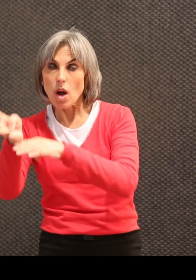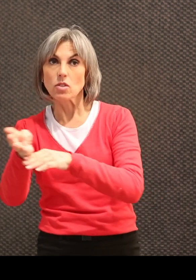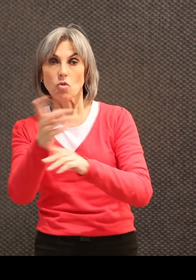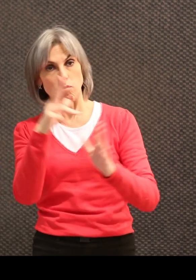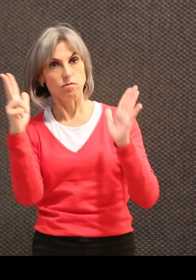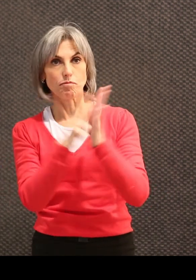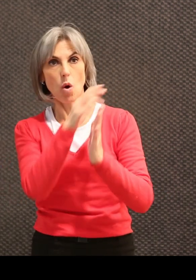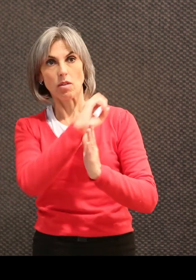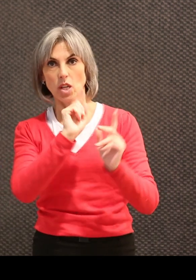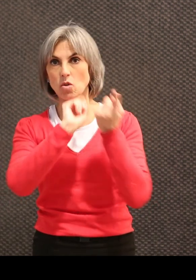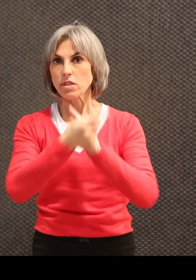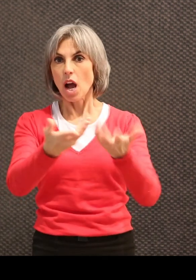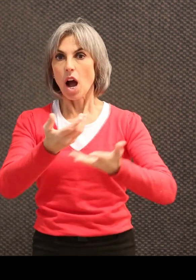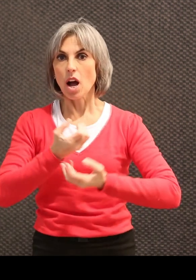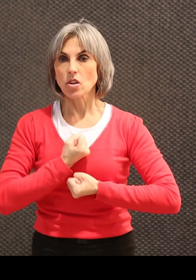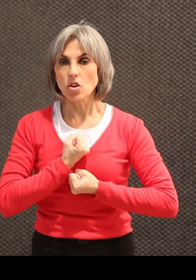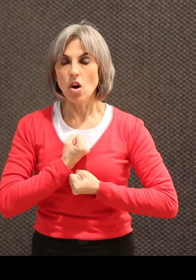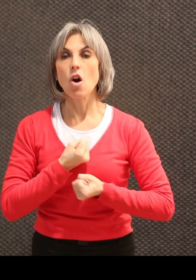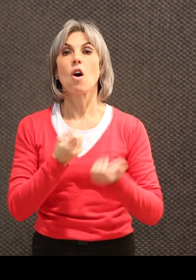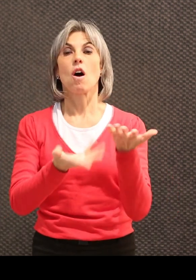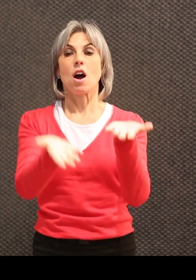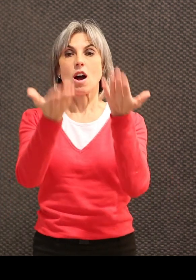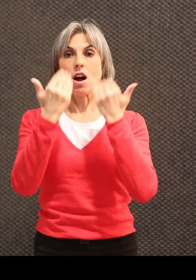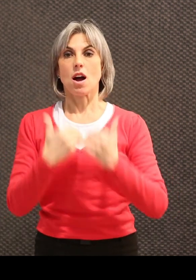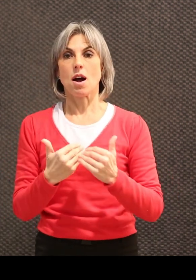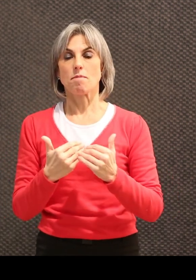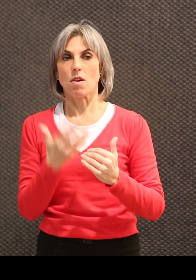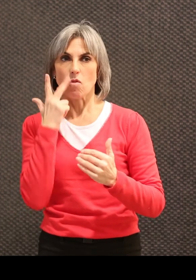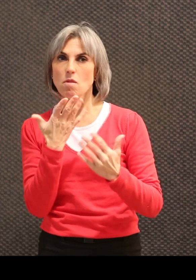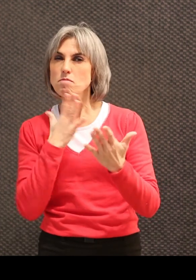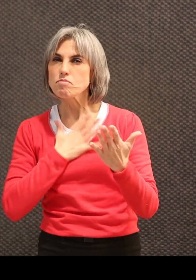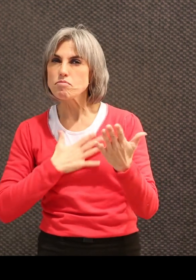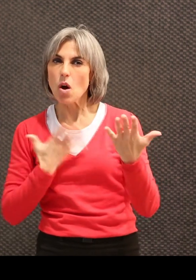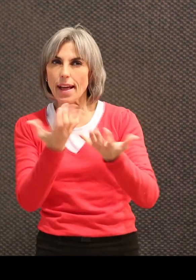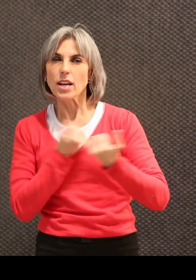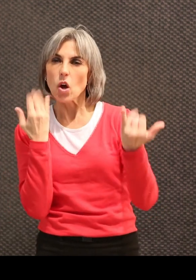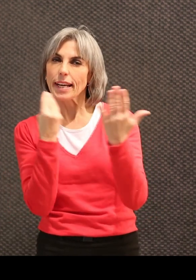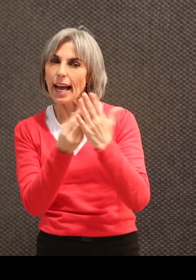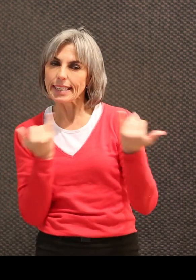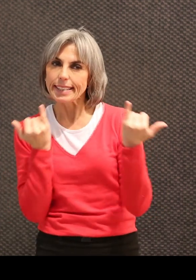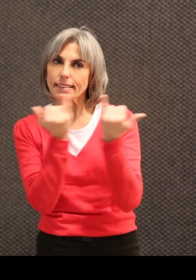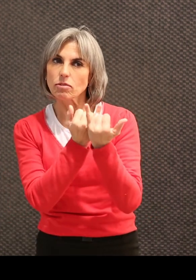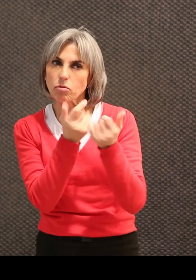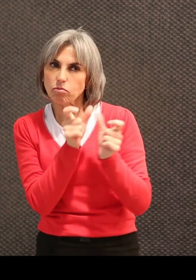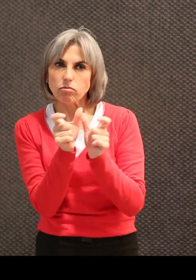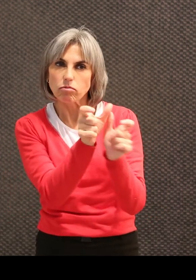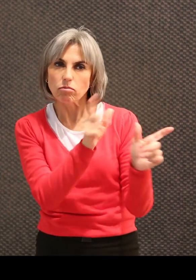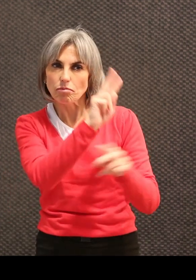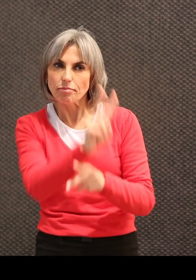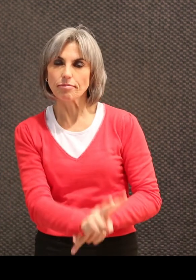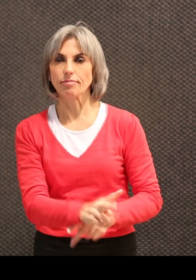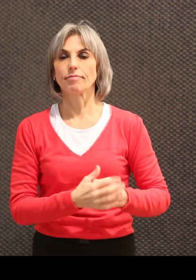'est une de leurs premières missions. Et la deuxième mission, c'est veiller à un accueil de qualité pour la personne en situation de